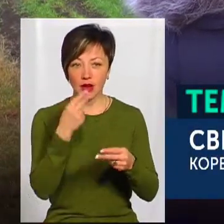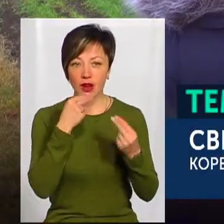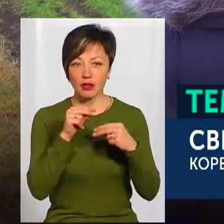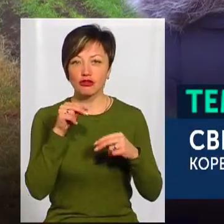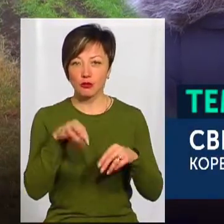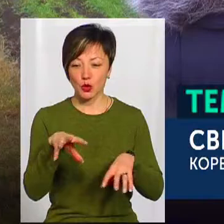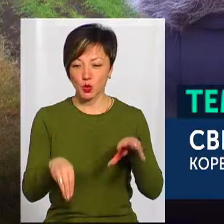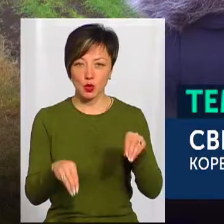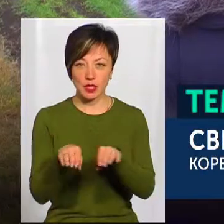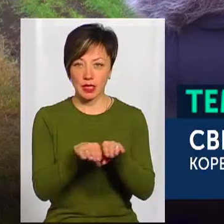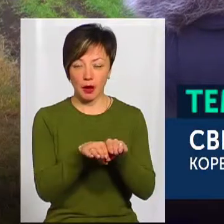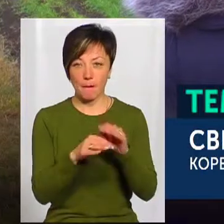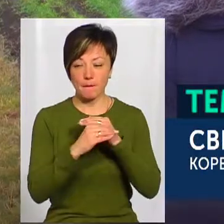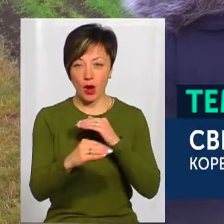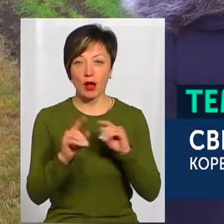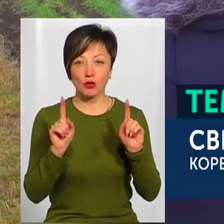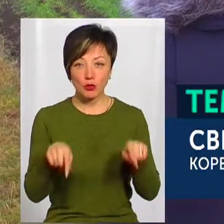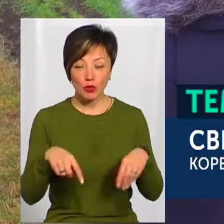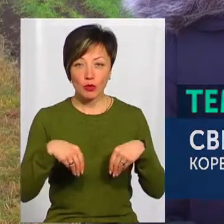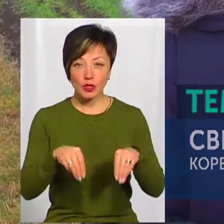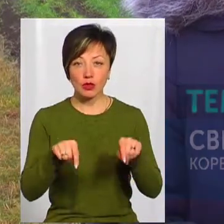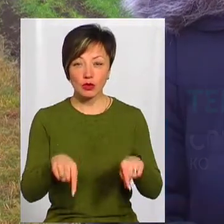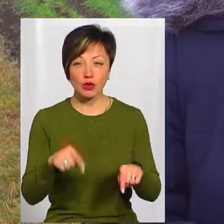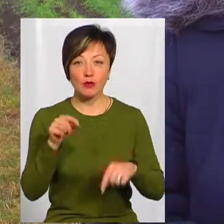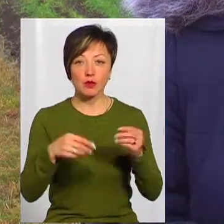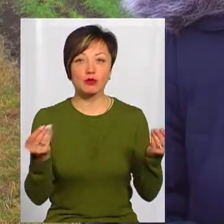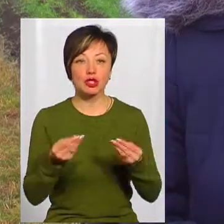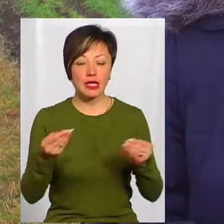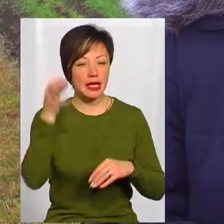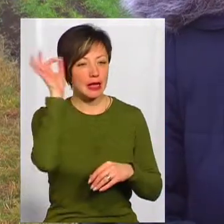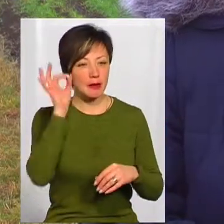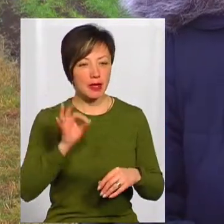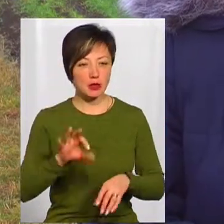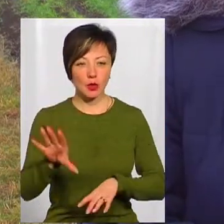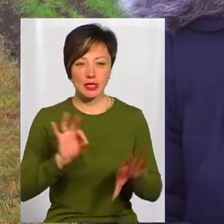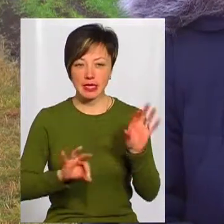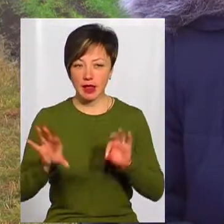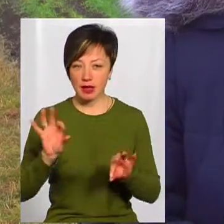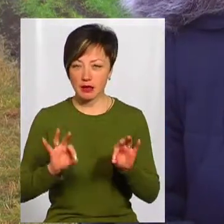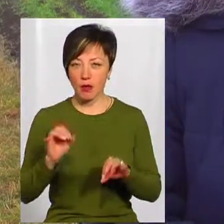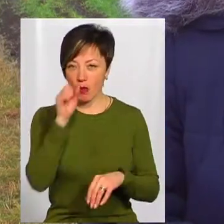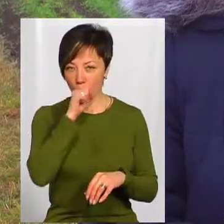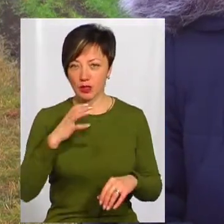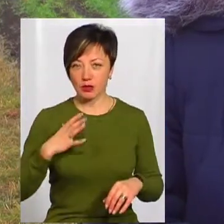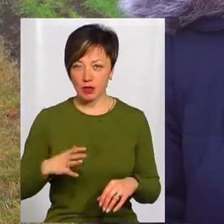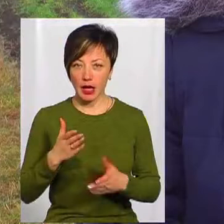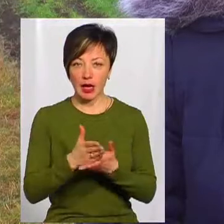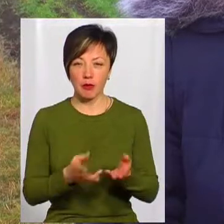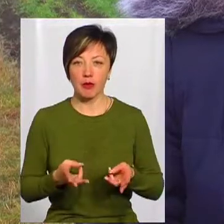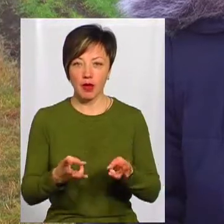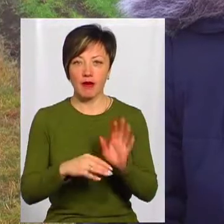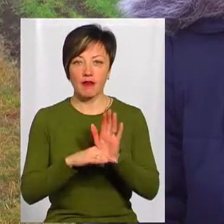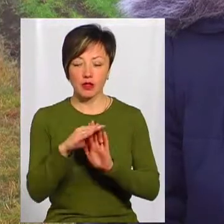полях. Це тому пояснює фермер, що він посіяв тут восени пшеницю німецької селекції – морозостійку, хлібопекарську,